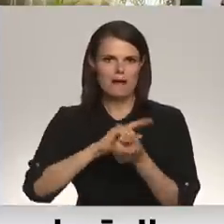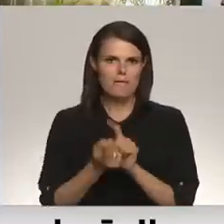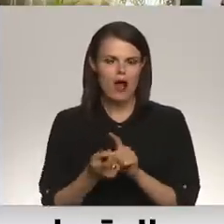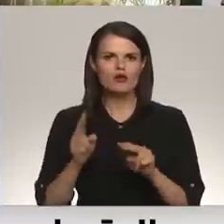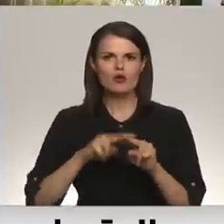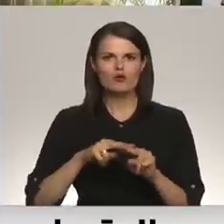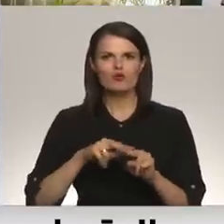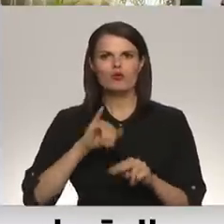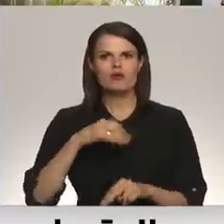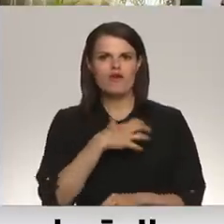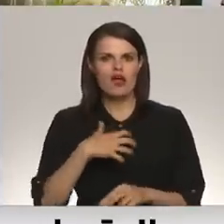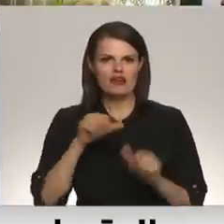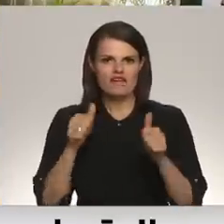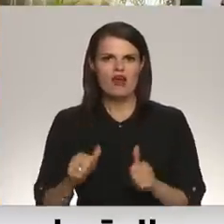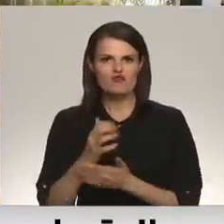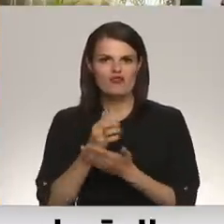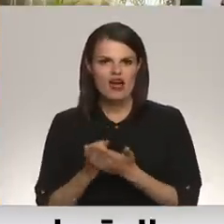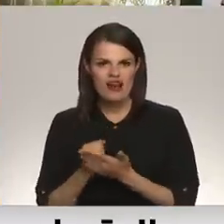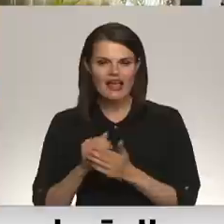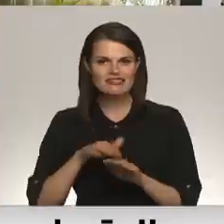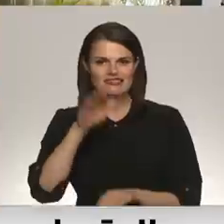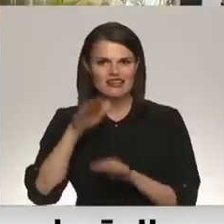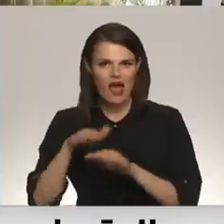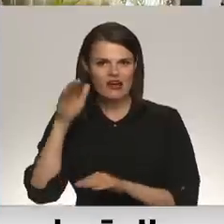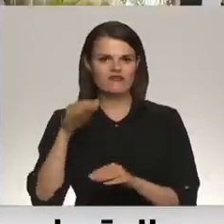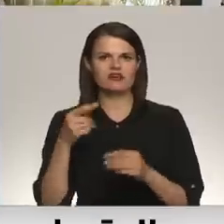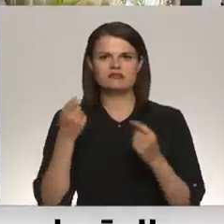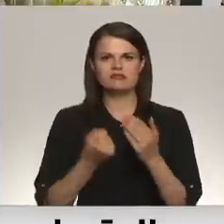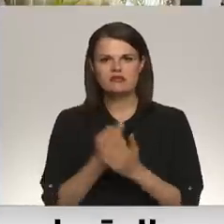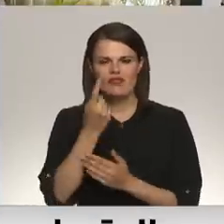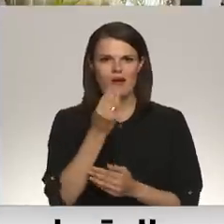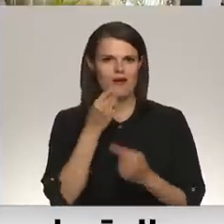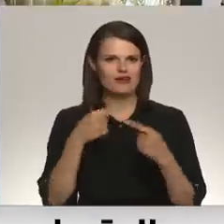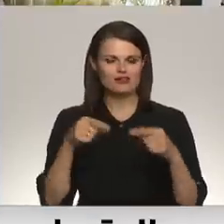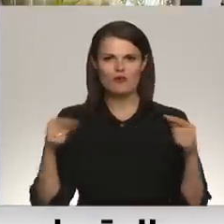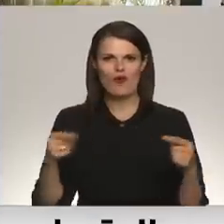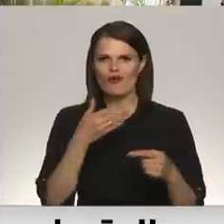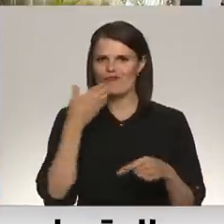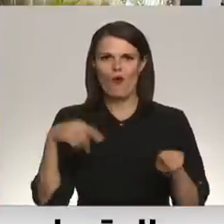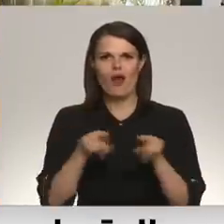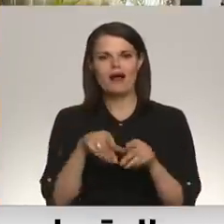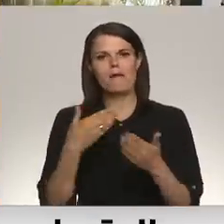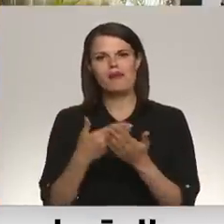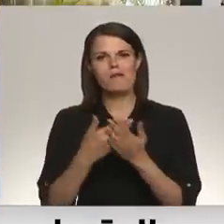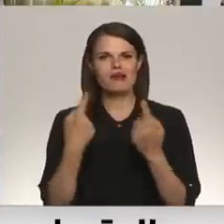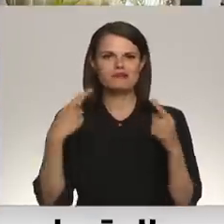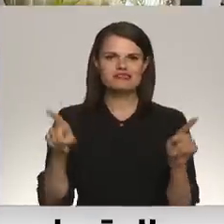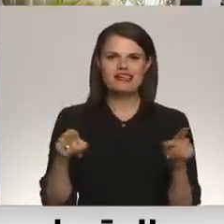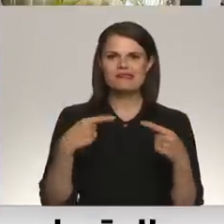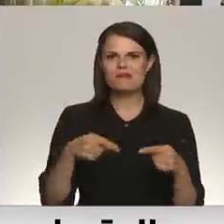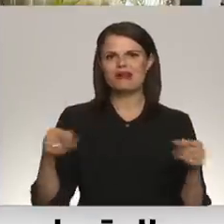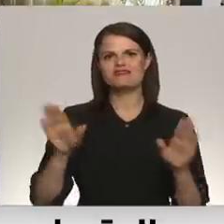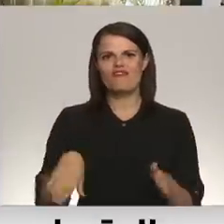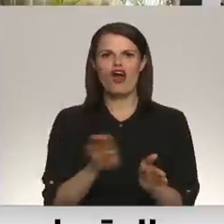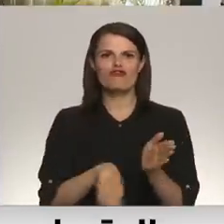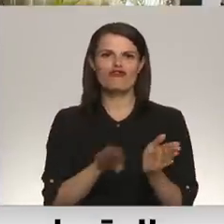rezervu veidošanu tas nozīmē arī atsevišķi šo apratis ciklu, jo no ar pārtikas produktiem nav gluži tā, kā varbūt ar citām precēm, ko man